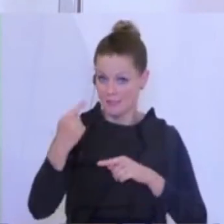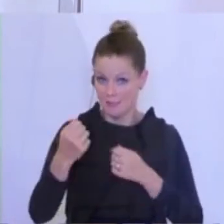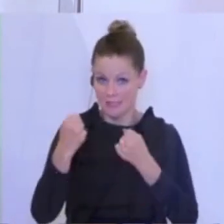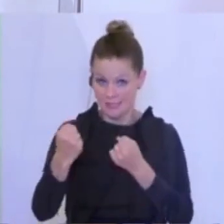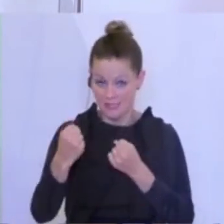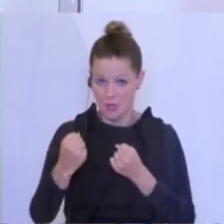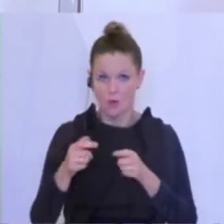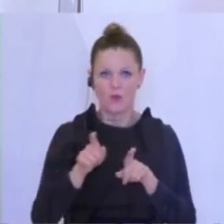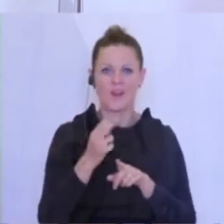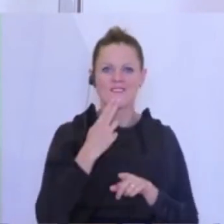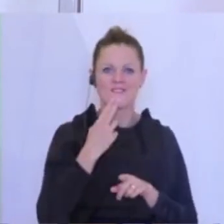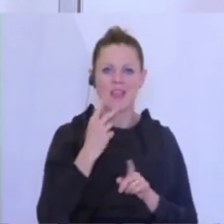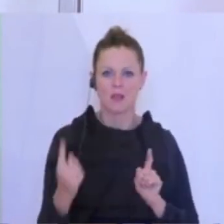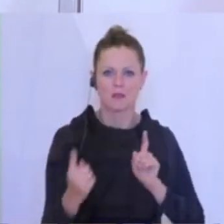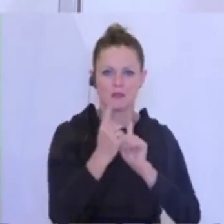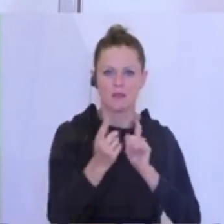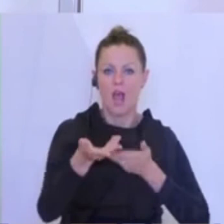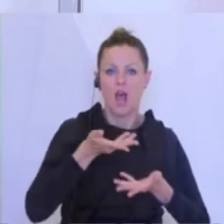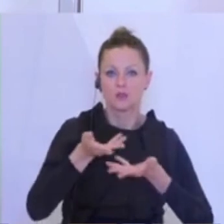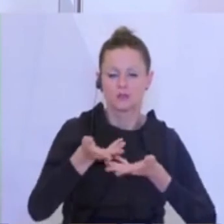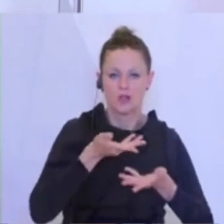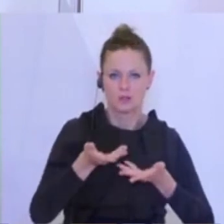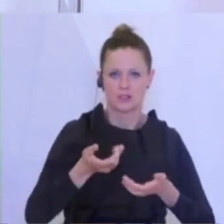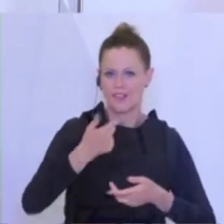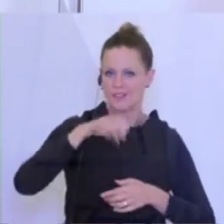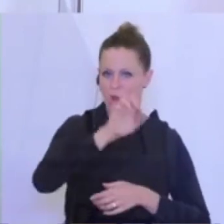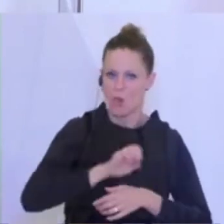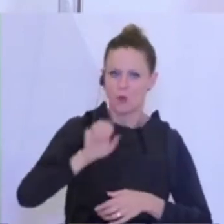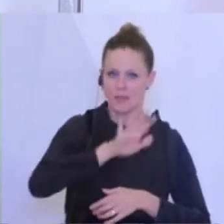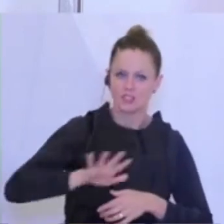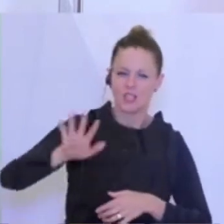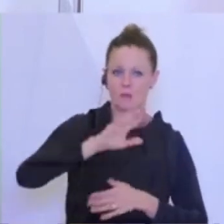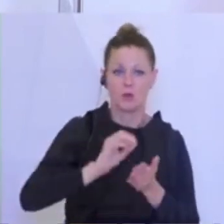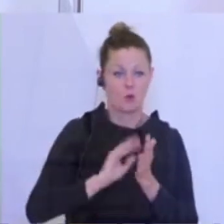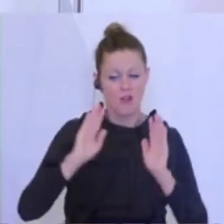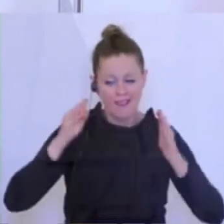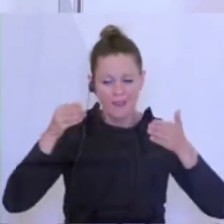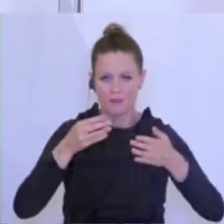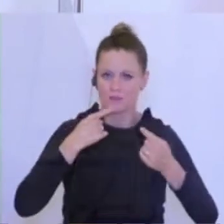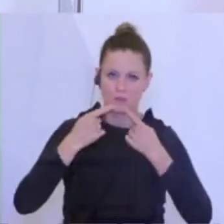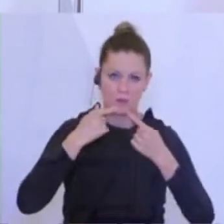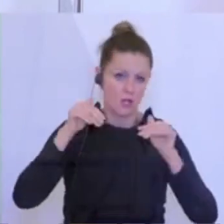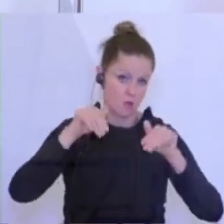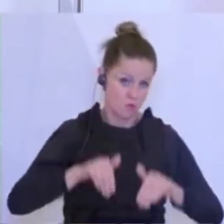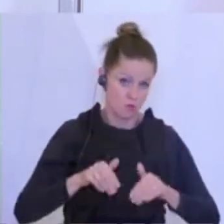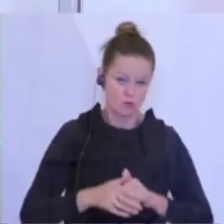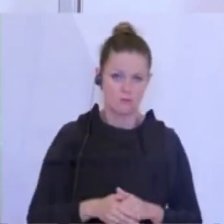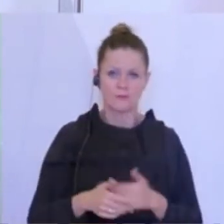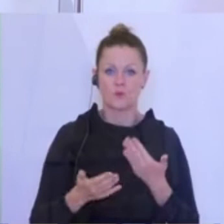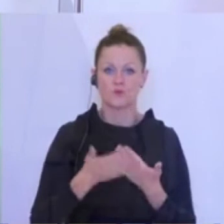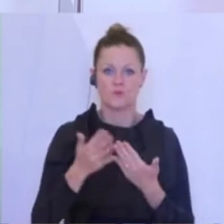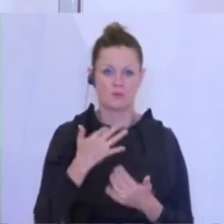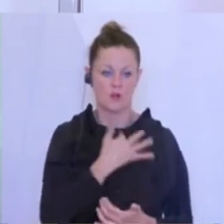tritt man dort in Austausch. Und das werden wir auf europäischer Ebene noch intensiv besprechen müssen, betrifft Länder wie